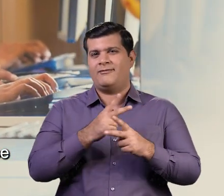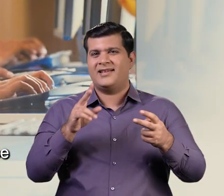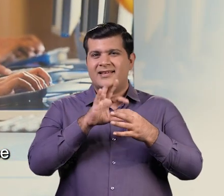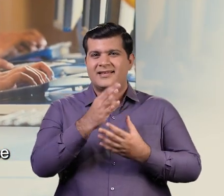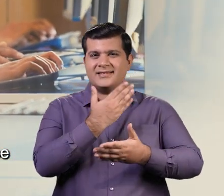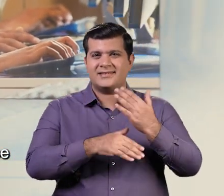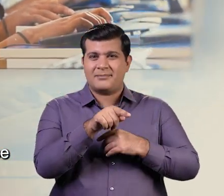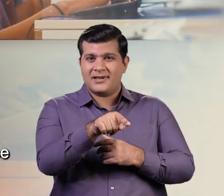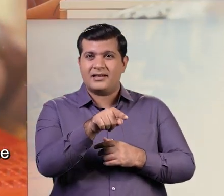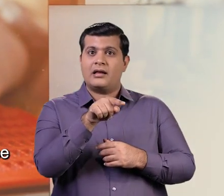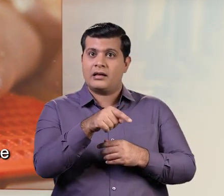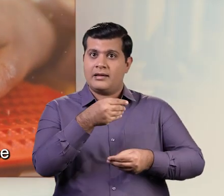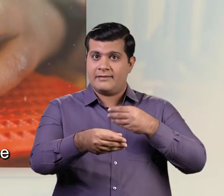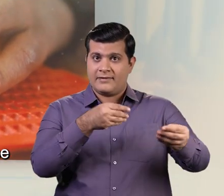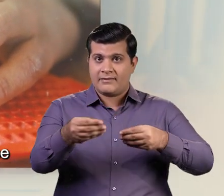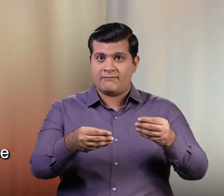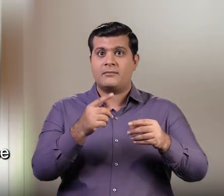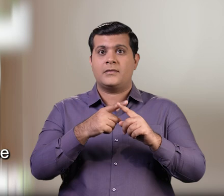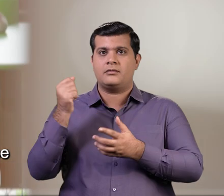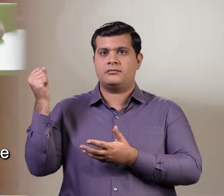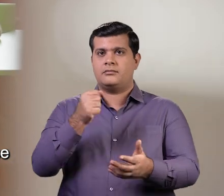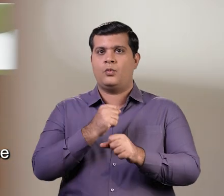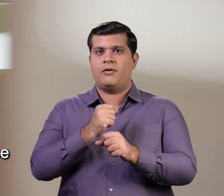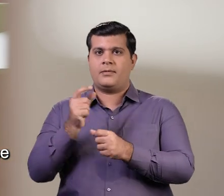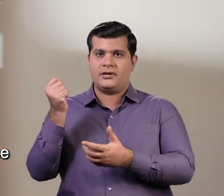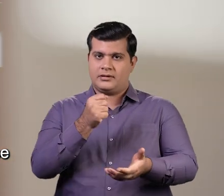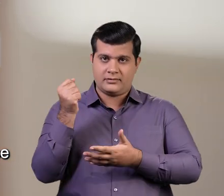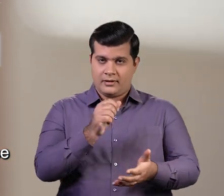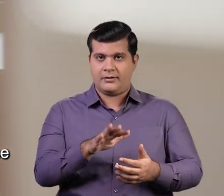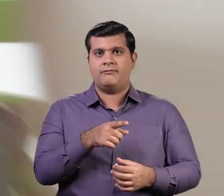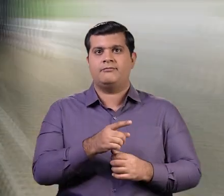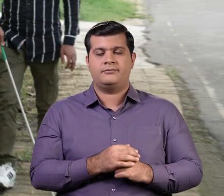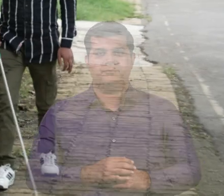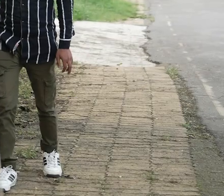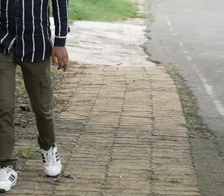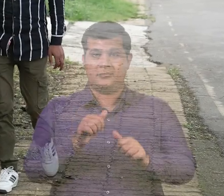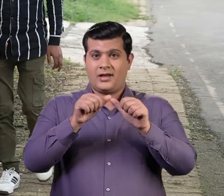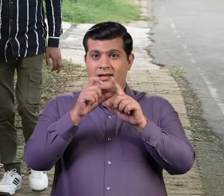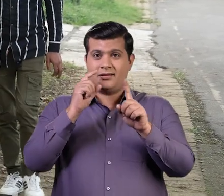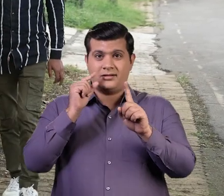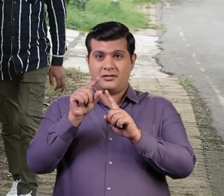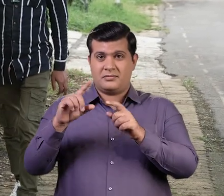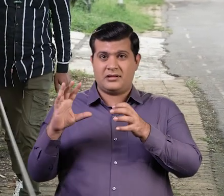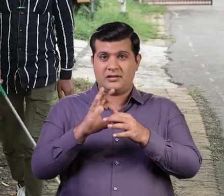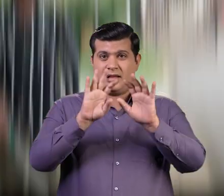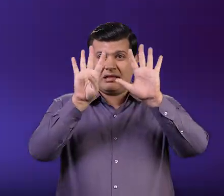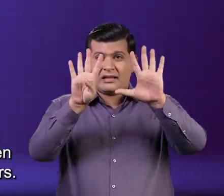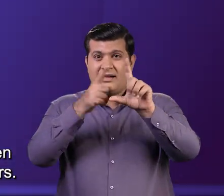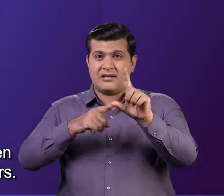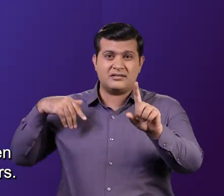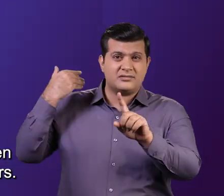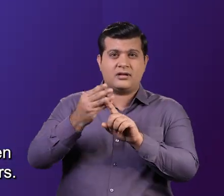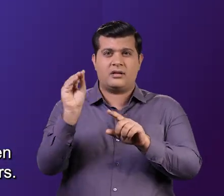और उपकरणों की खरीद और फिटिंग के लिए दिव्यांग जनों को सहायता योजना एडिप योजना के अंतर गत